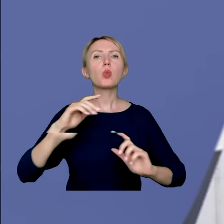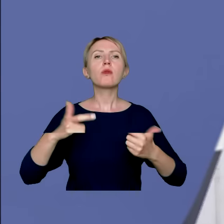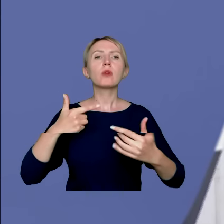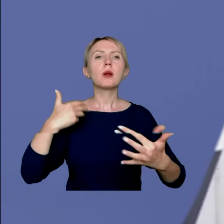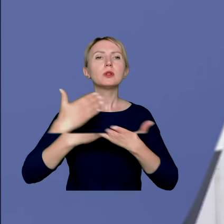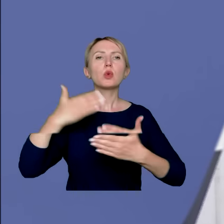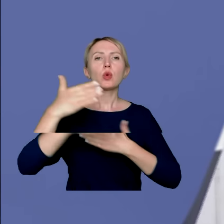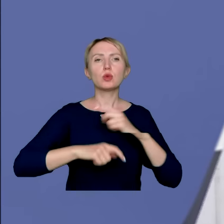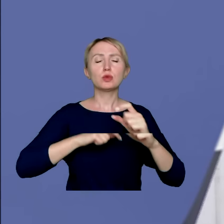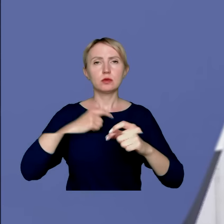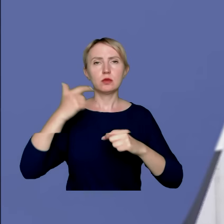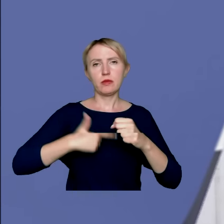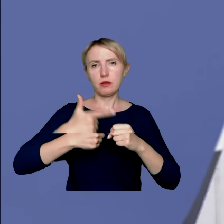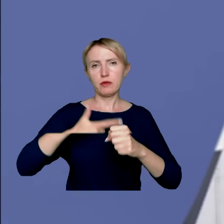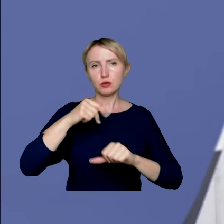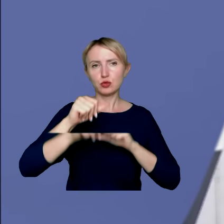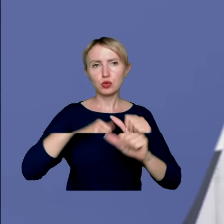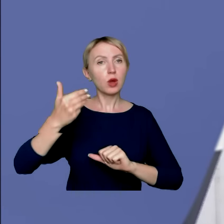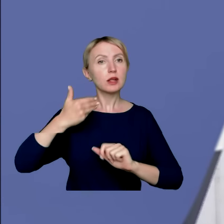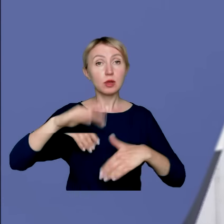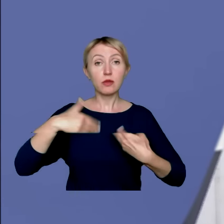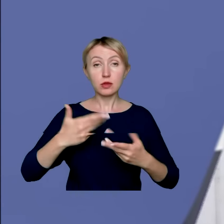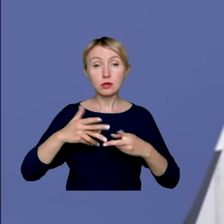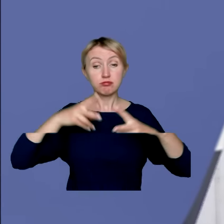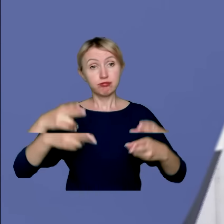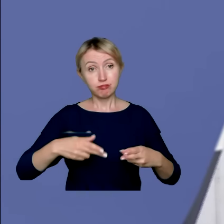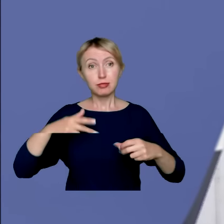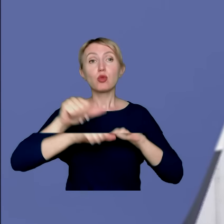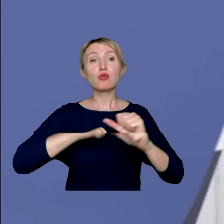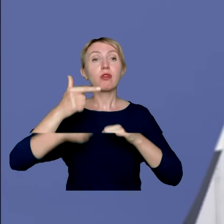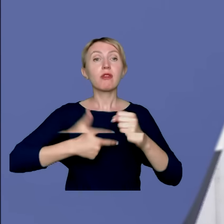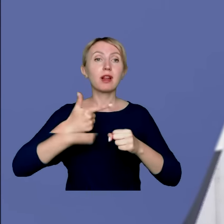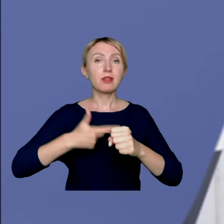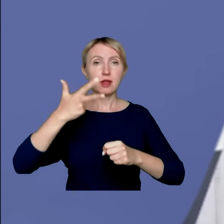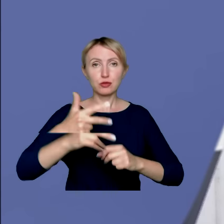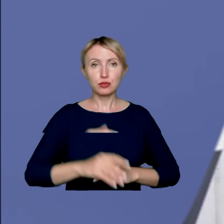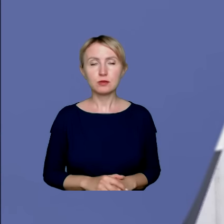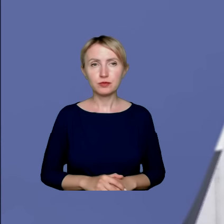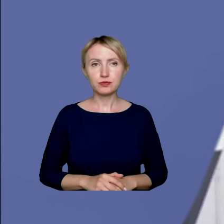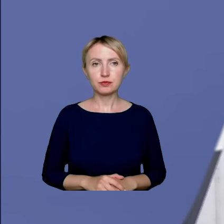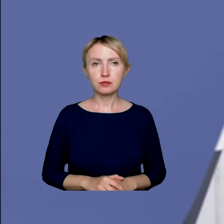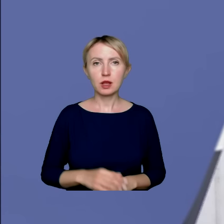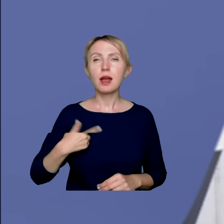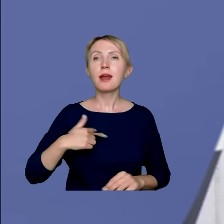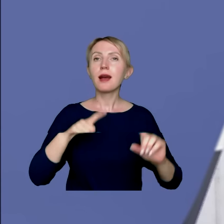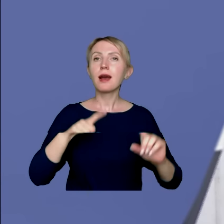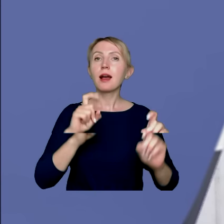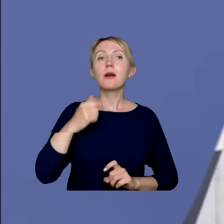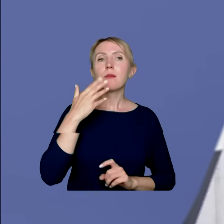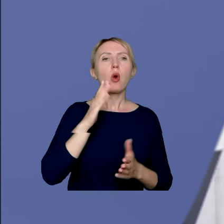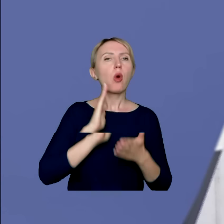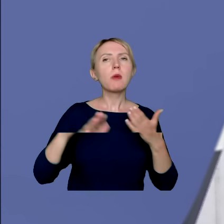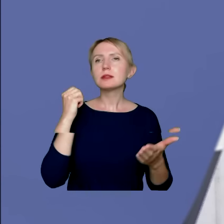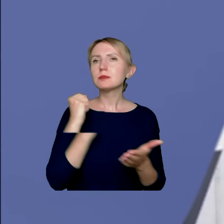Wydarzenie 23 roku, a sprawozdanie dotyczyło 23. Ona wtedy, gdy zacząłem mówić o bezprawnych